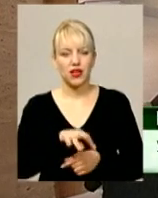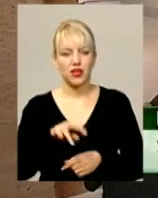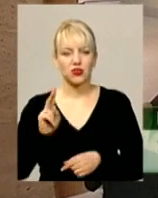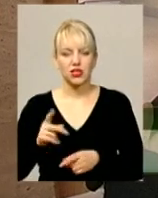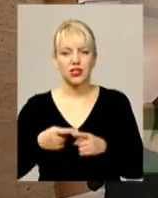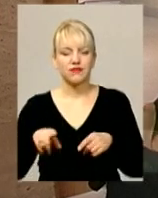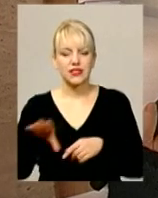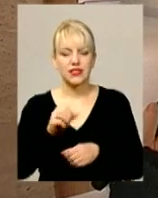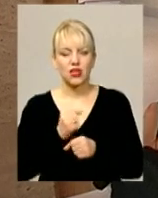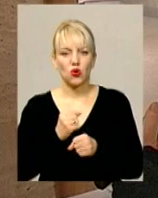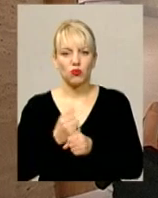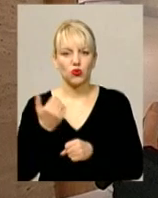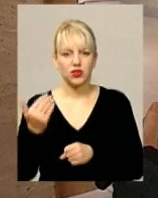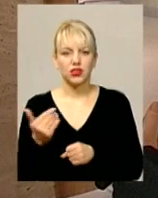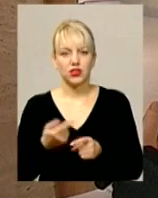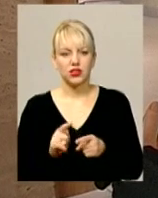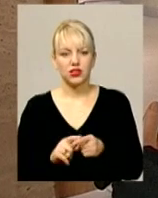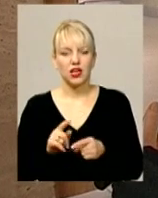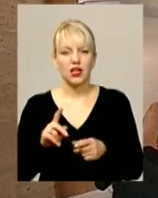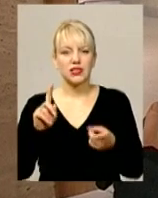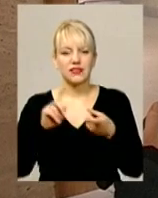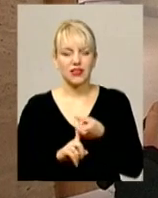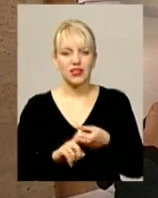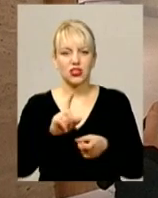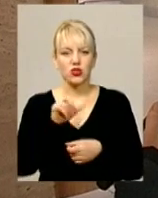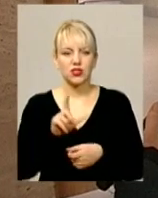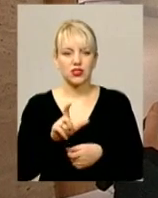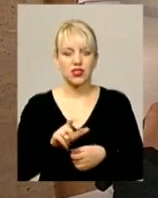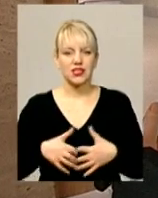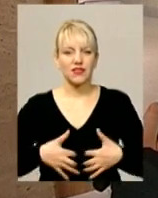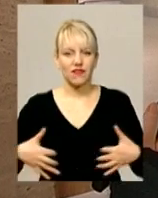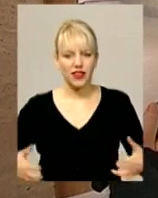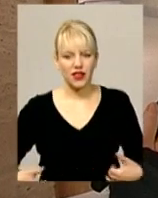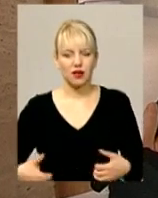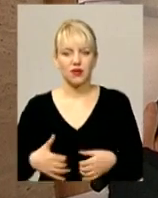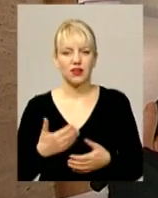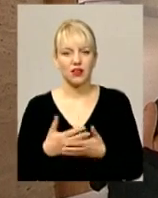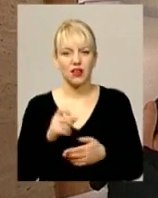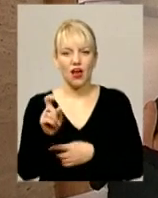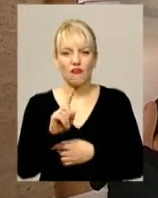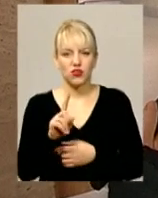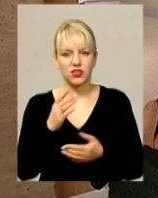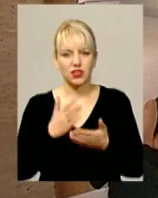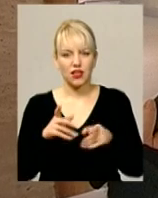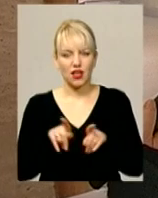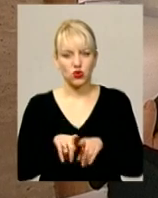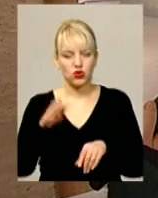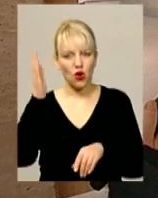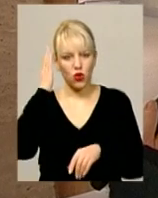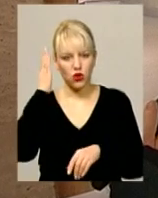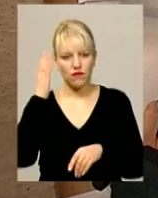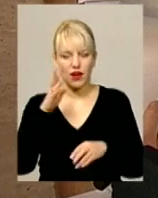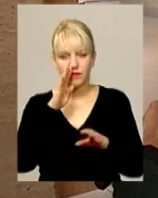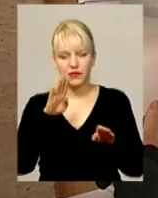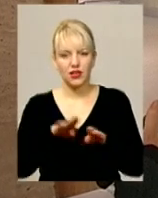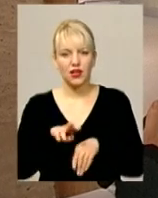всі такі роботи, як людина, можливо, з чимось пов'язана. В звірога на хвості є голова також. Він нібито